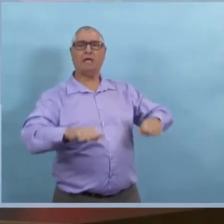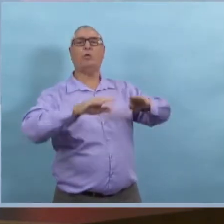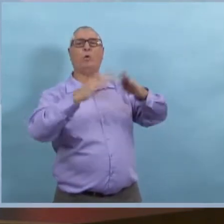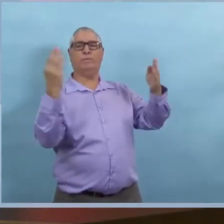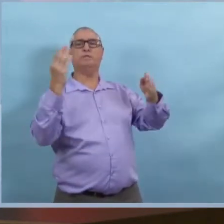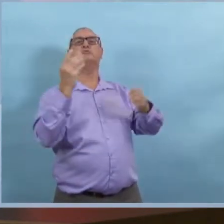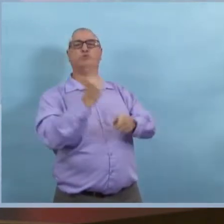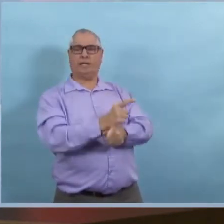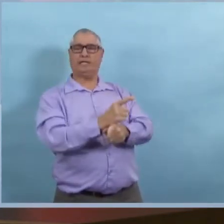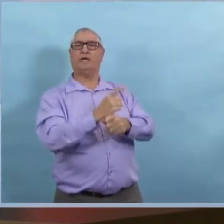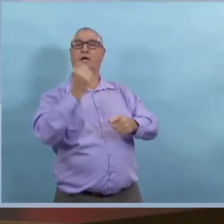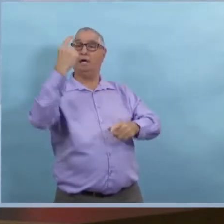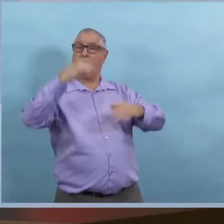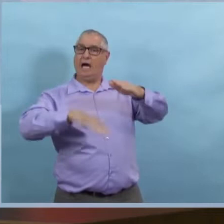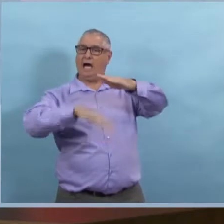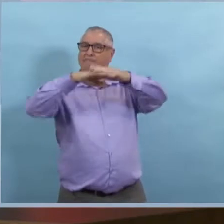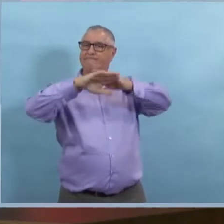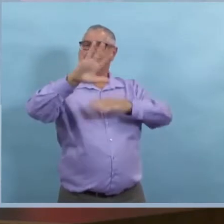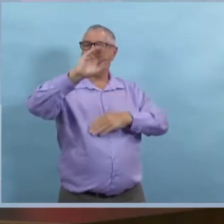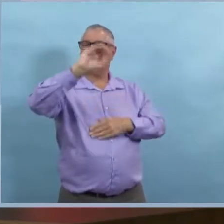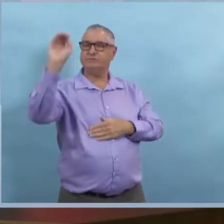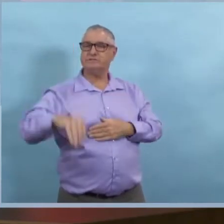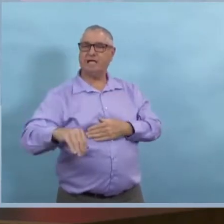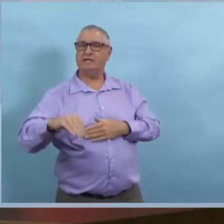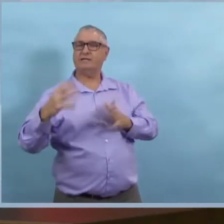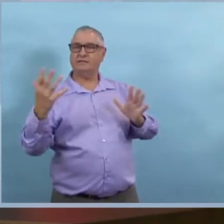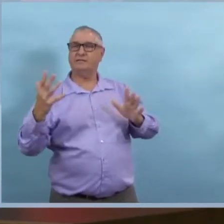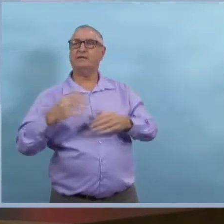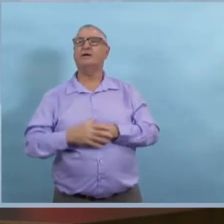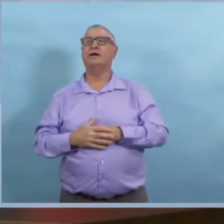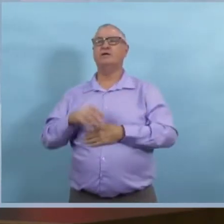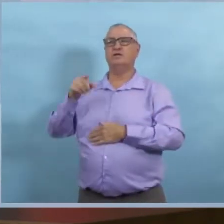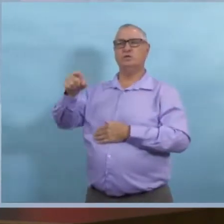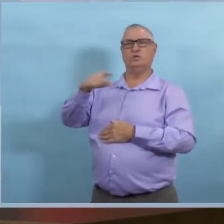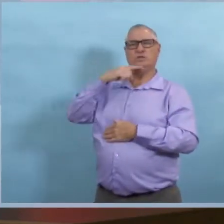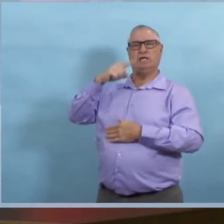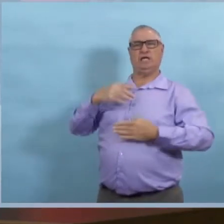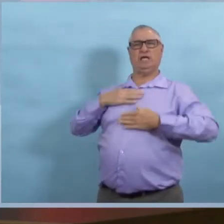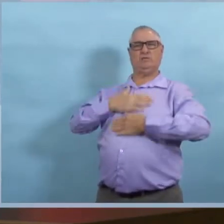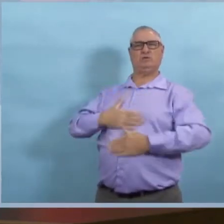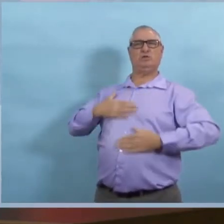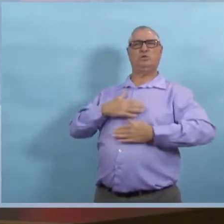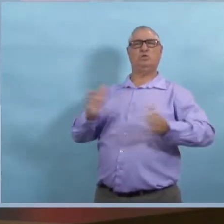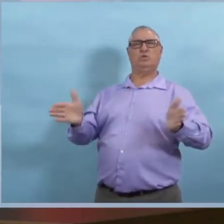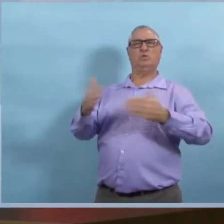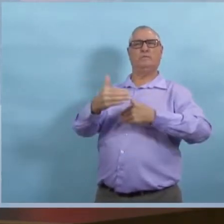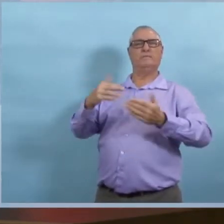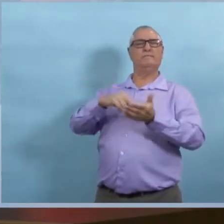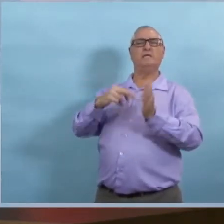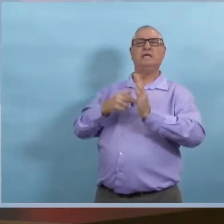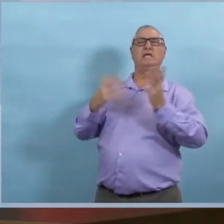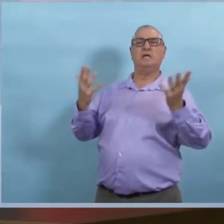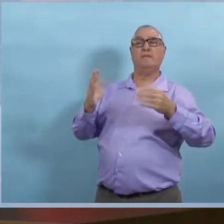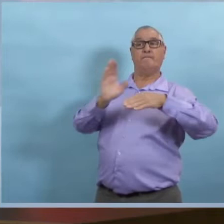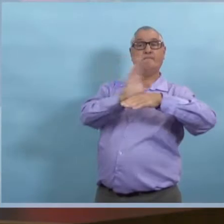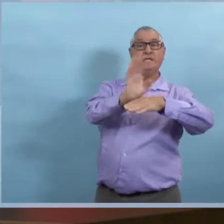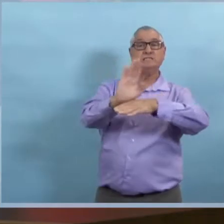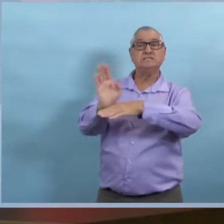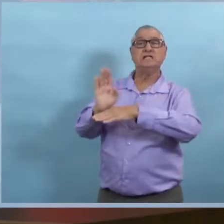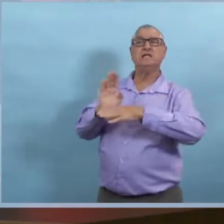loterie, ils n'ont pas besoin de fermer, mais ils doivent respecter la capacité et la distanciation sociale. Donc, est-ce que vous avez parlé des